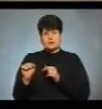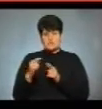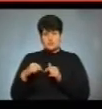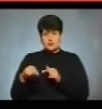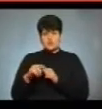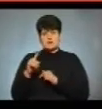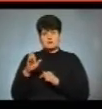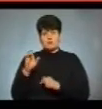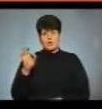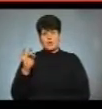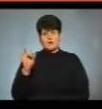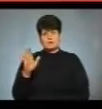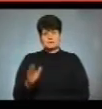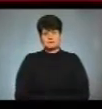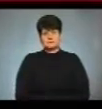Ізборівський.